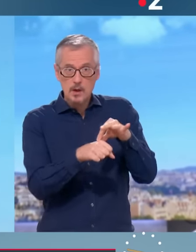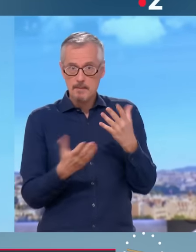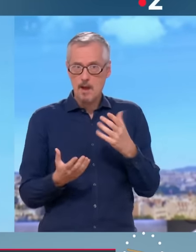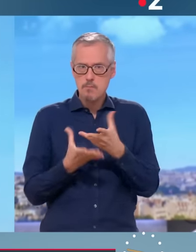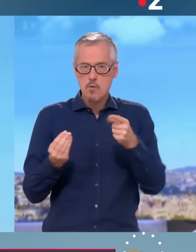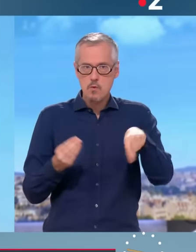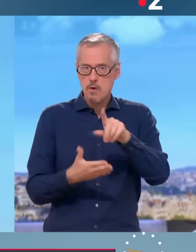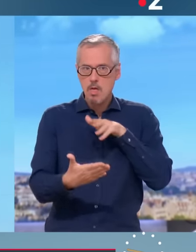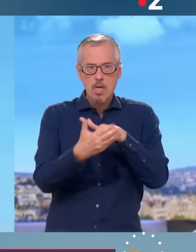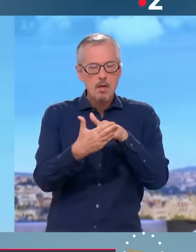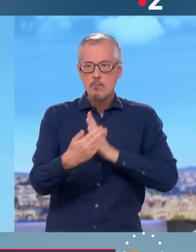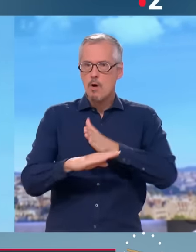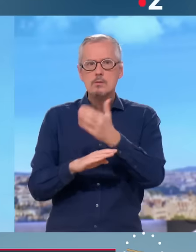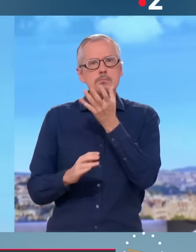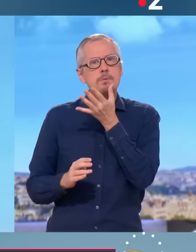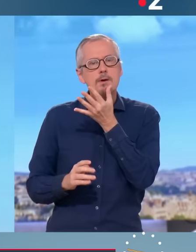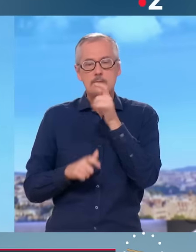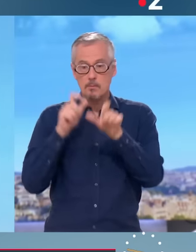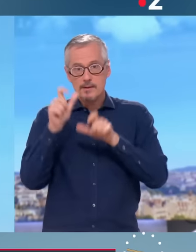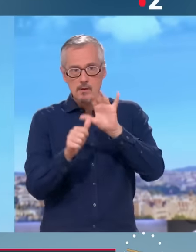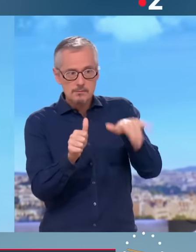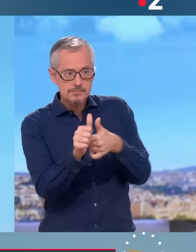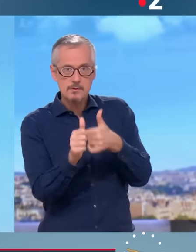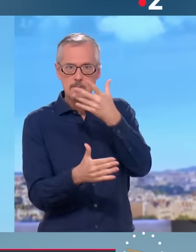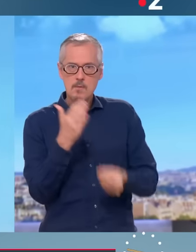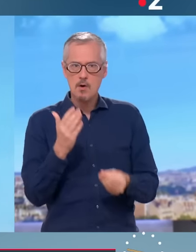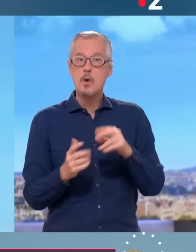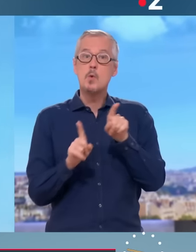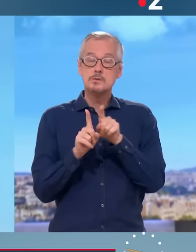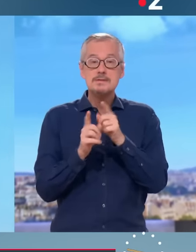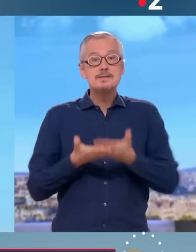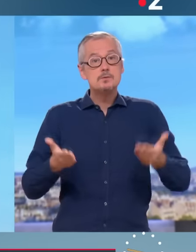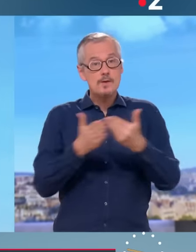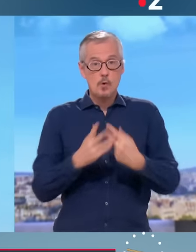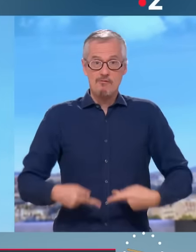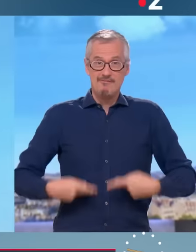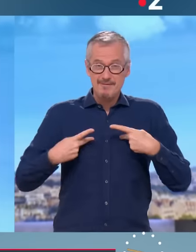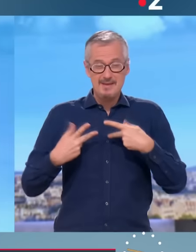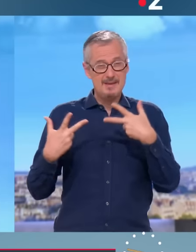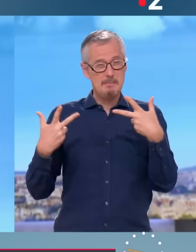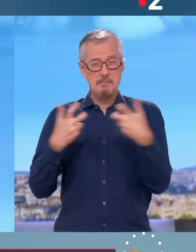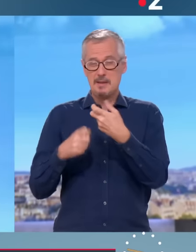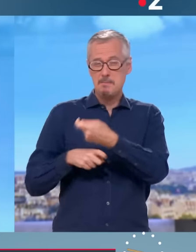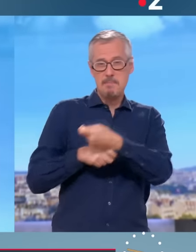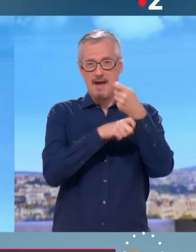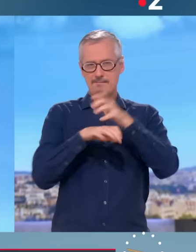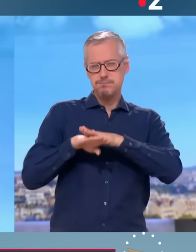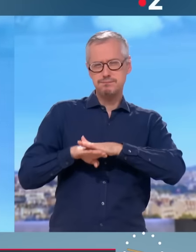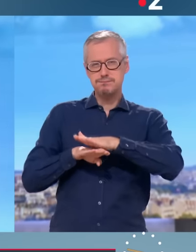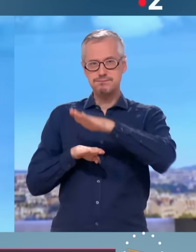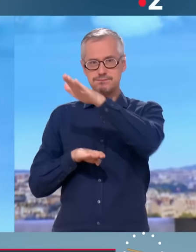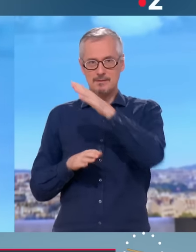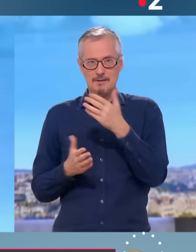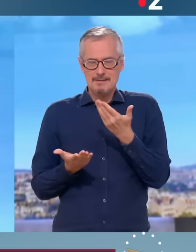la question, bien sûr, de la vie chère. C'est ça qui préoccupe aujourd'hui les parents et le logement étudiant, sur lequel il une